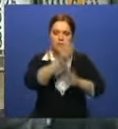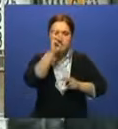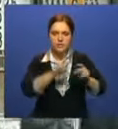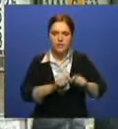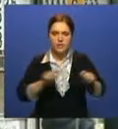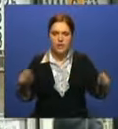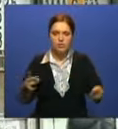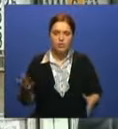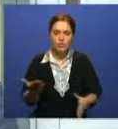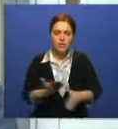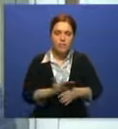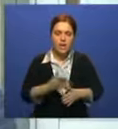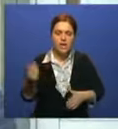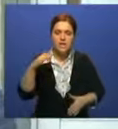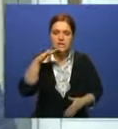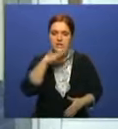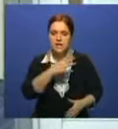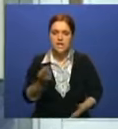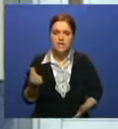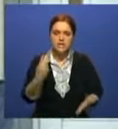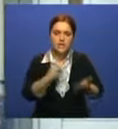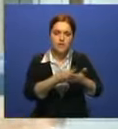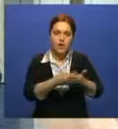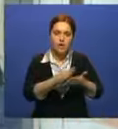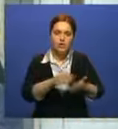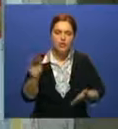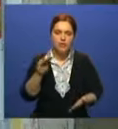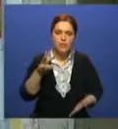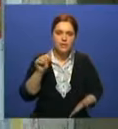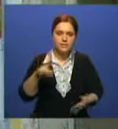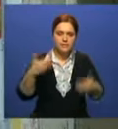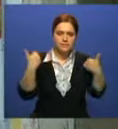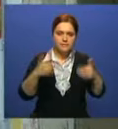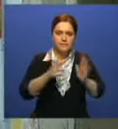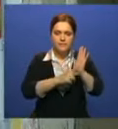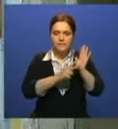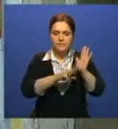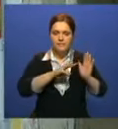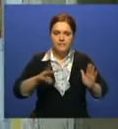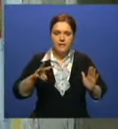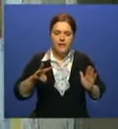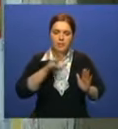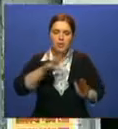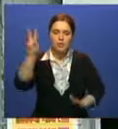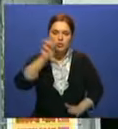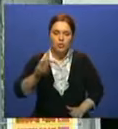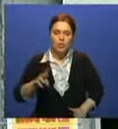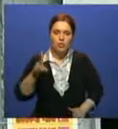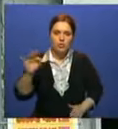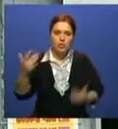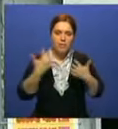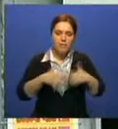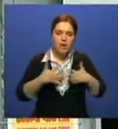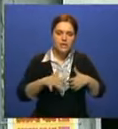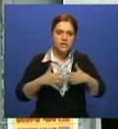национальную валюту, грузинский Центробанк продал в феврале и марте 80 миллионов долларов. Однако, по оценкам экспертов, проблему